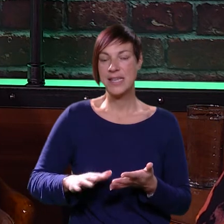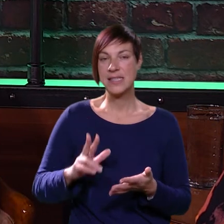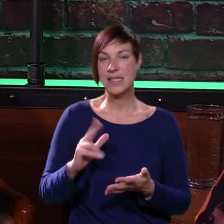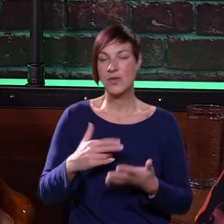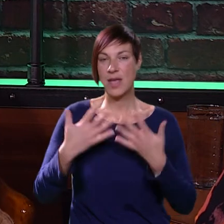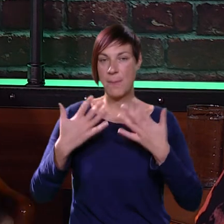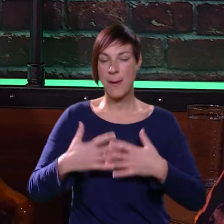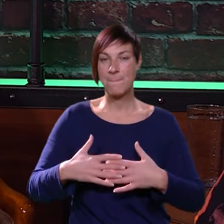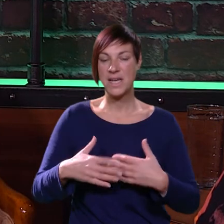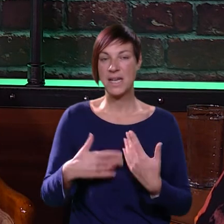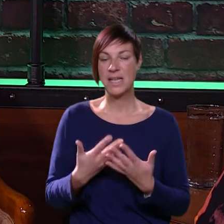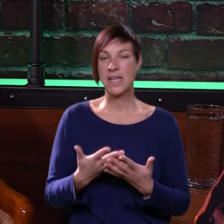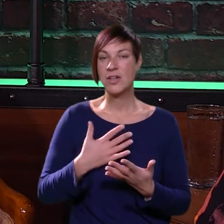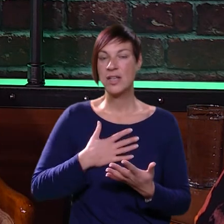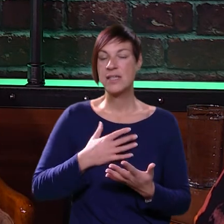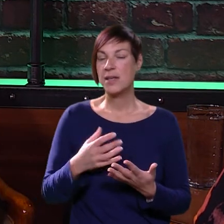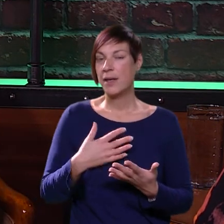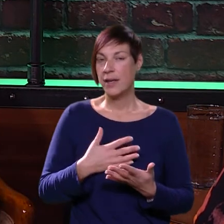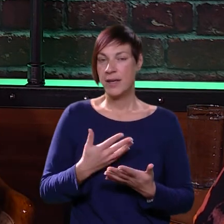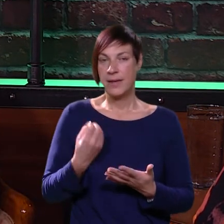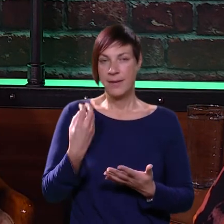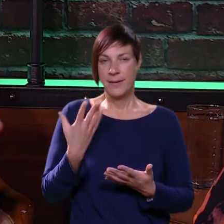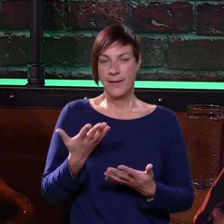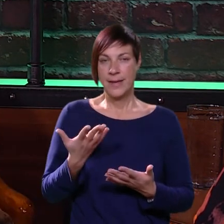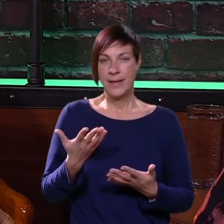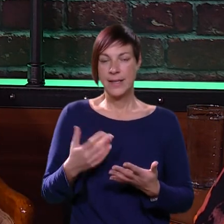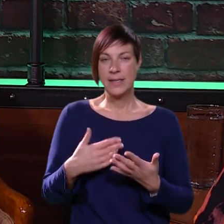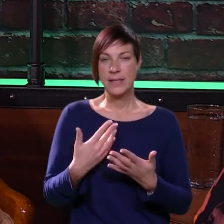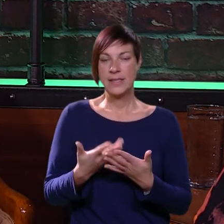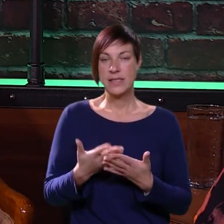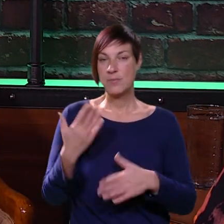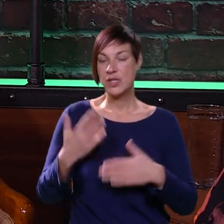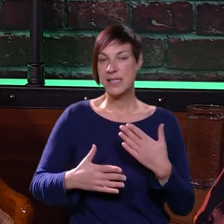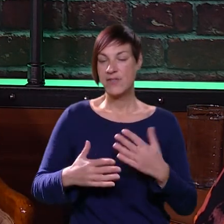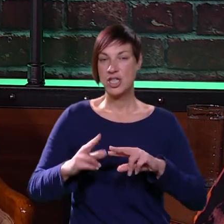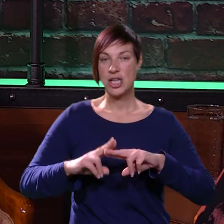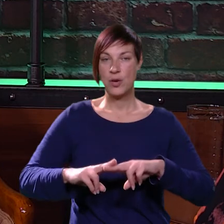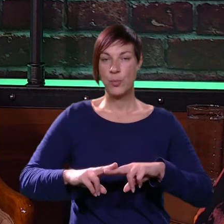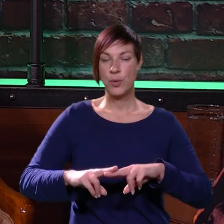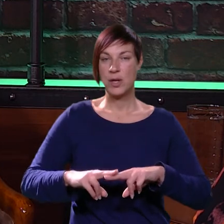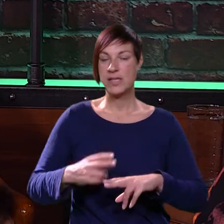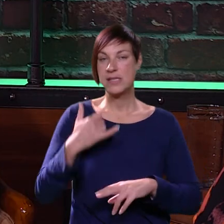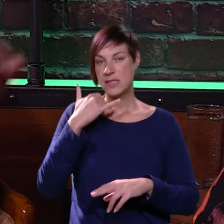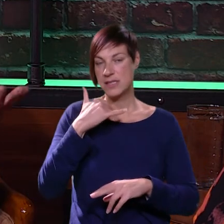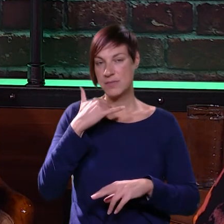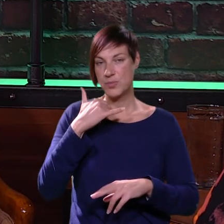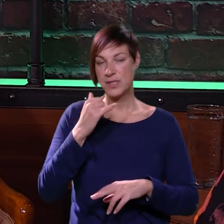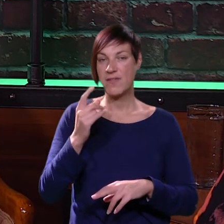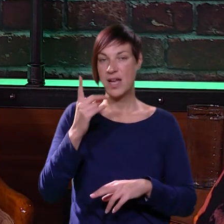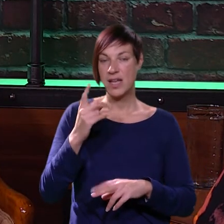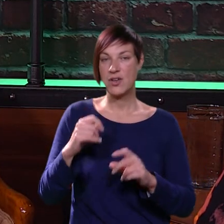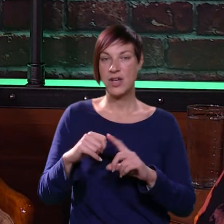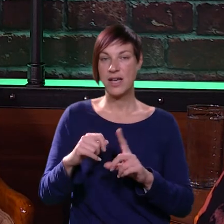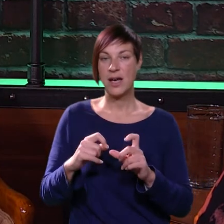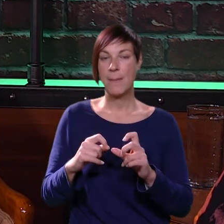koje je ona imao pregledat. Tako da smo se mi odmah, kad smo završili ovdje u bolnici, odmah smo zvali gore